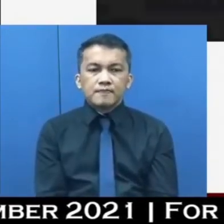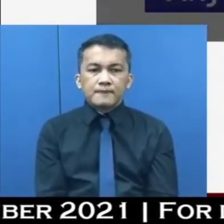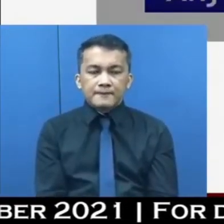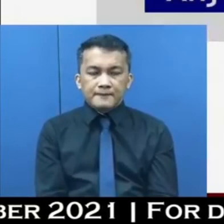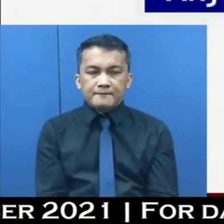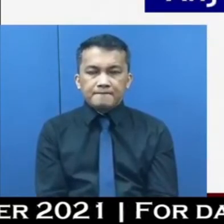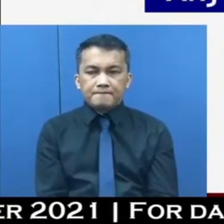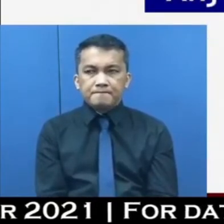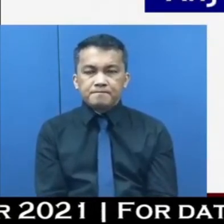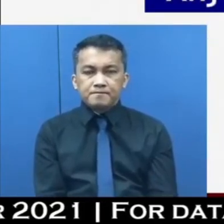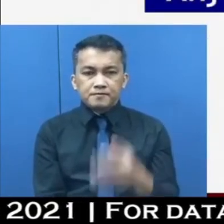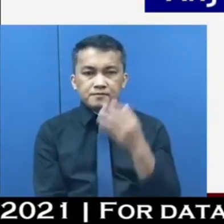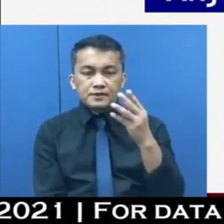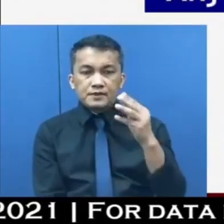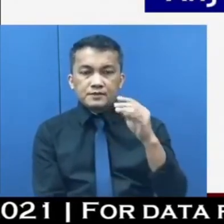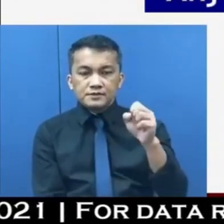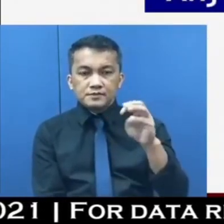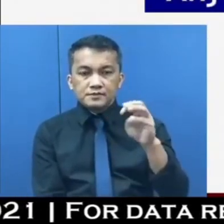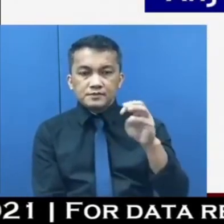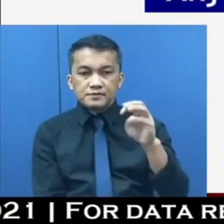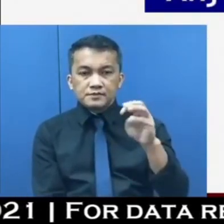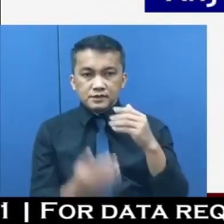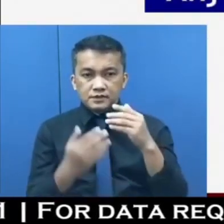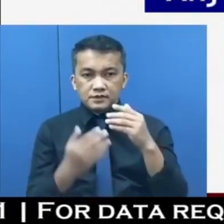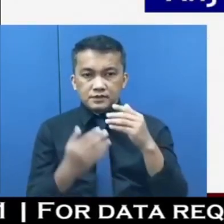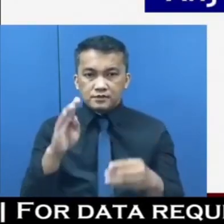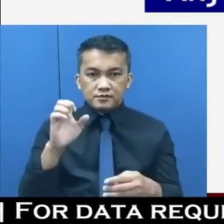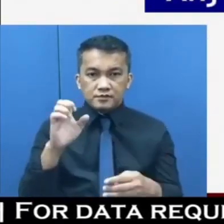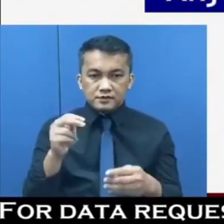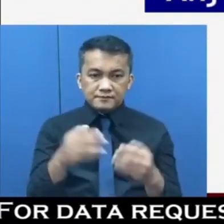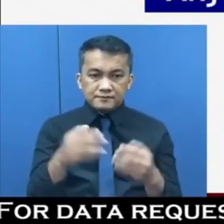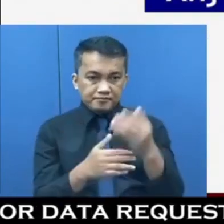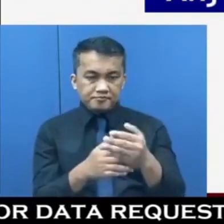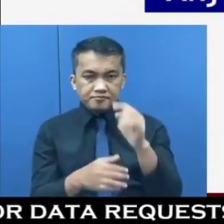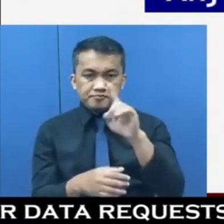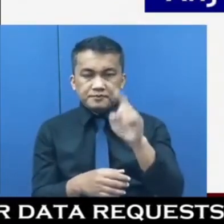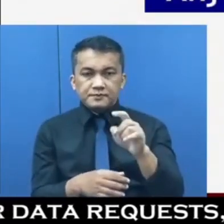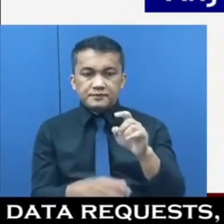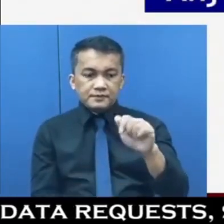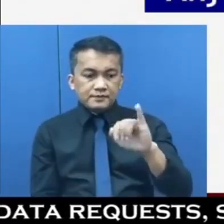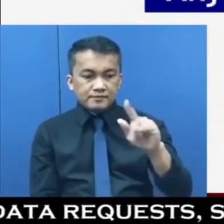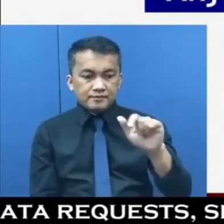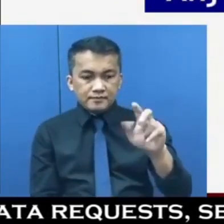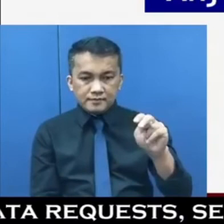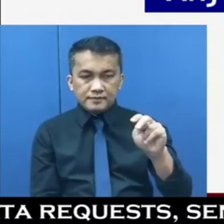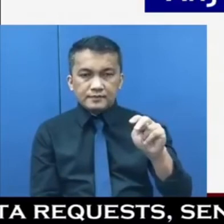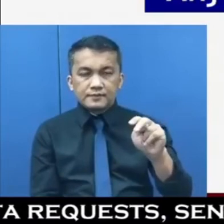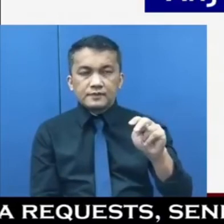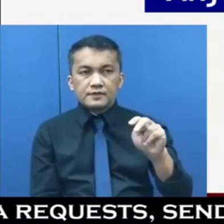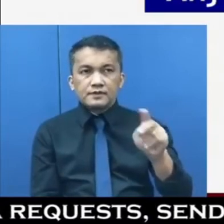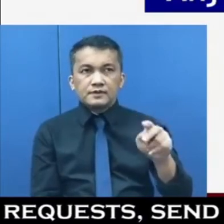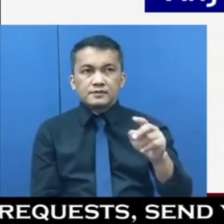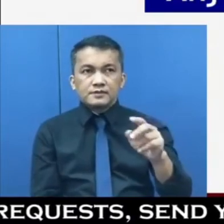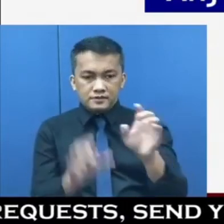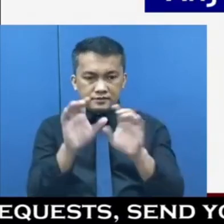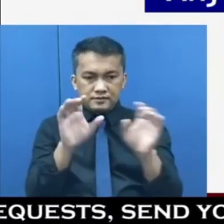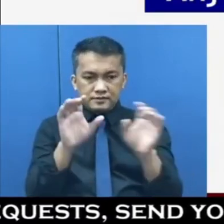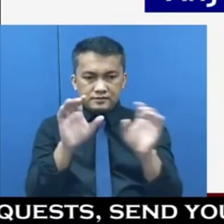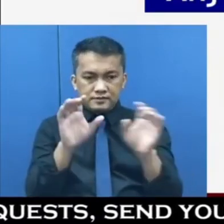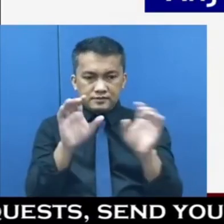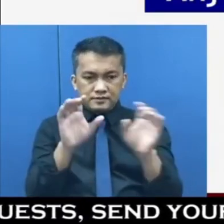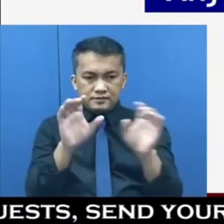thank you ns mapa thank you mr ben we have another question from miss aileen mencia sent via the zoom chat box